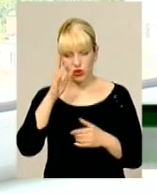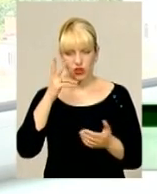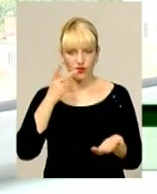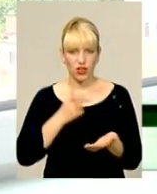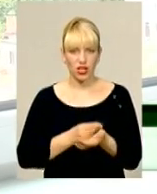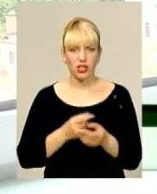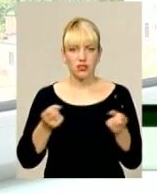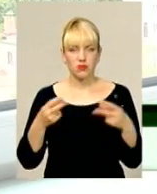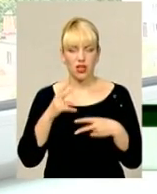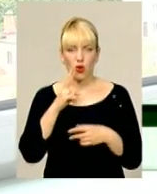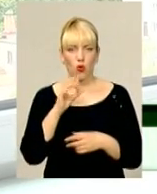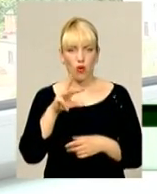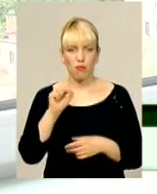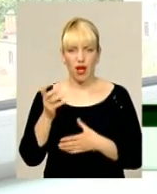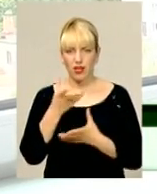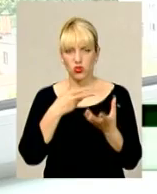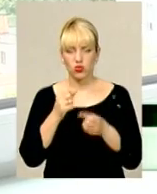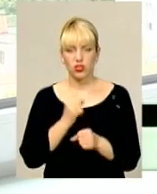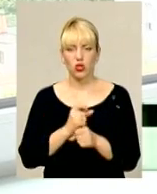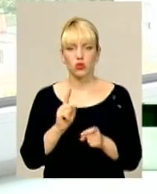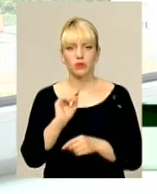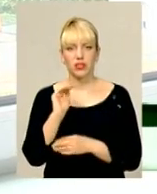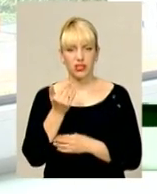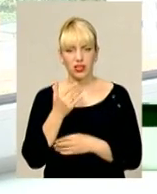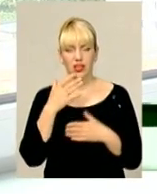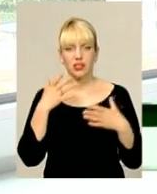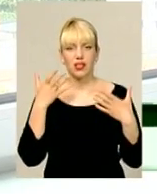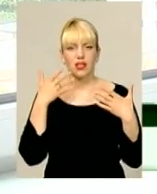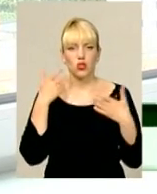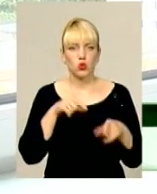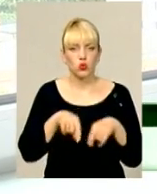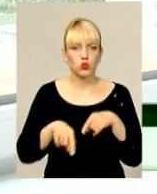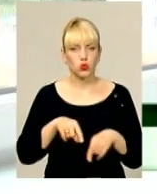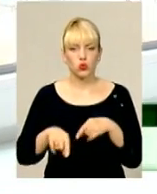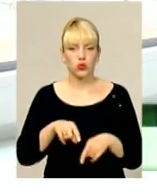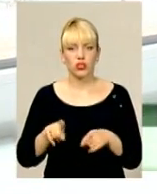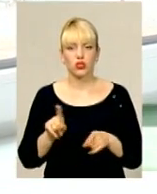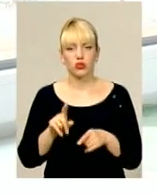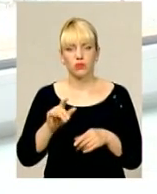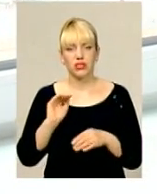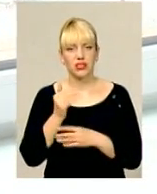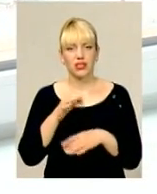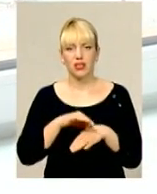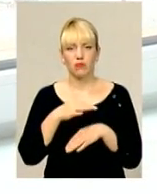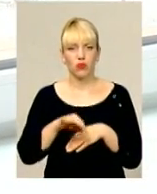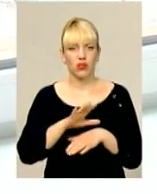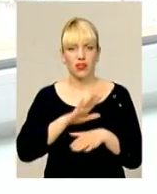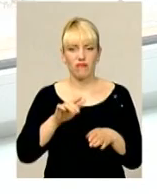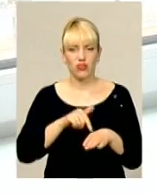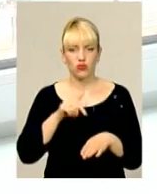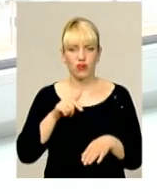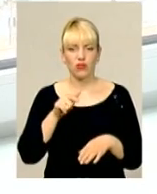спеціальну кому. Тому що, щоб в нього ці судорубі, щоб він просто тої болі не відчував,